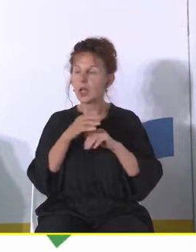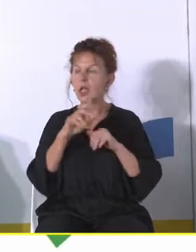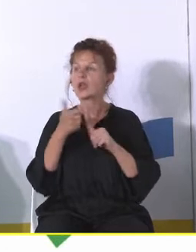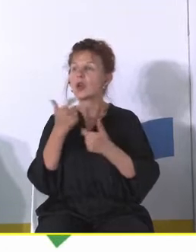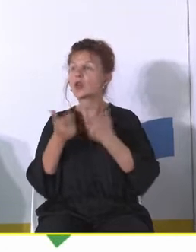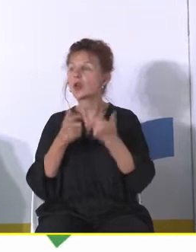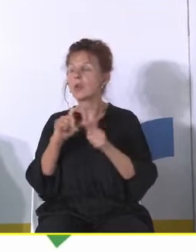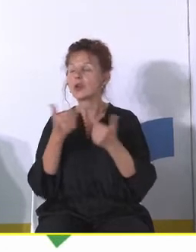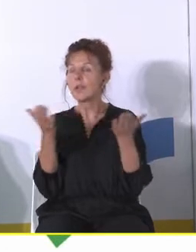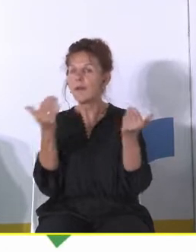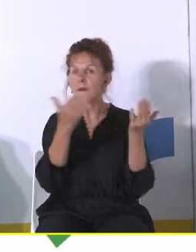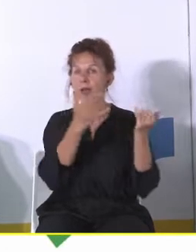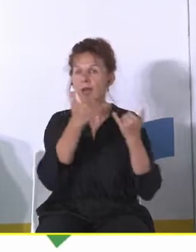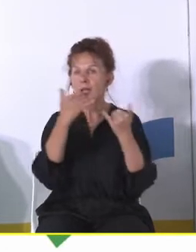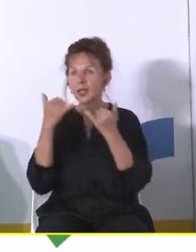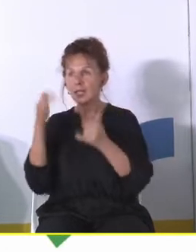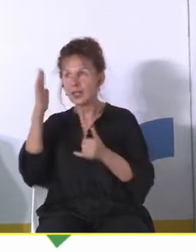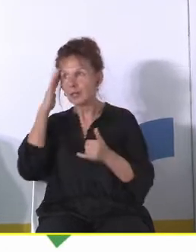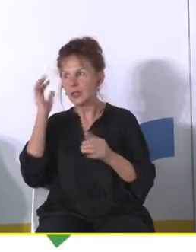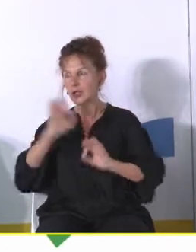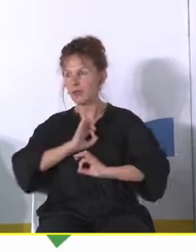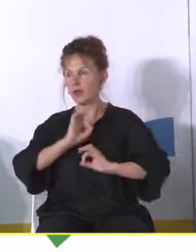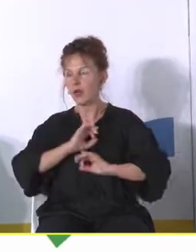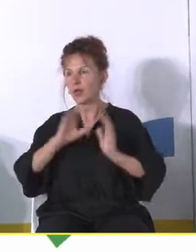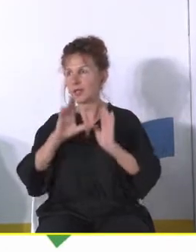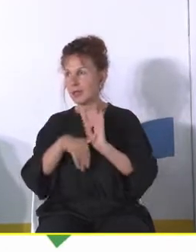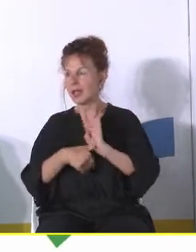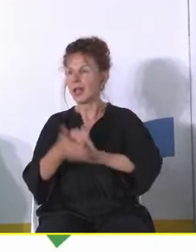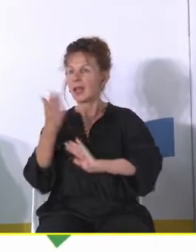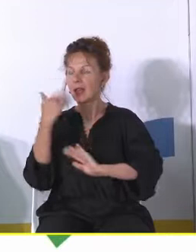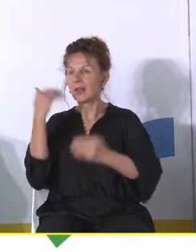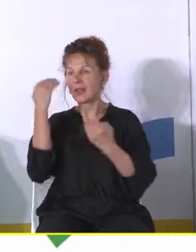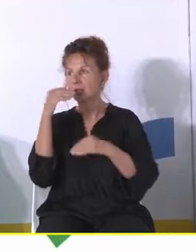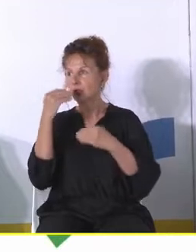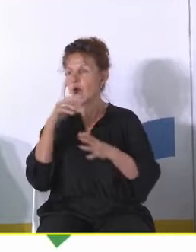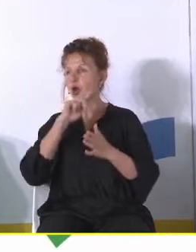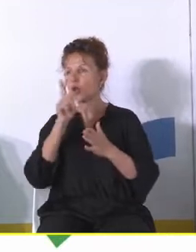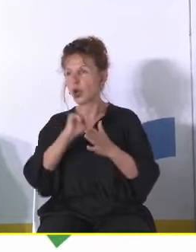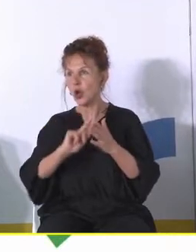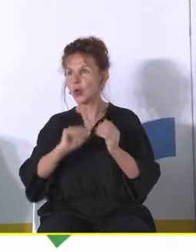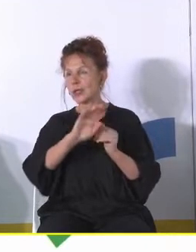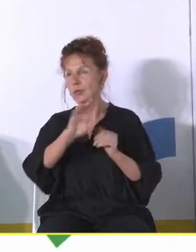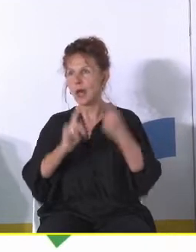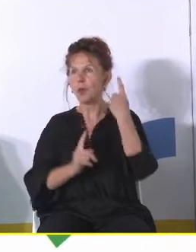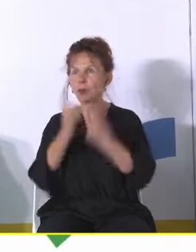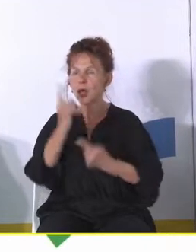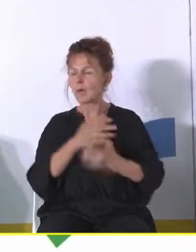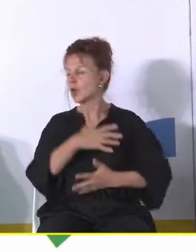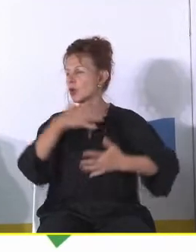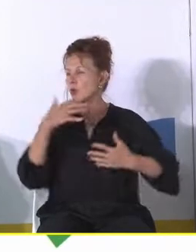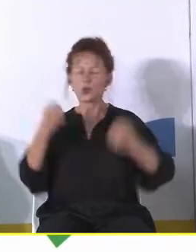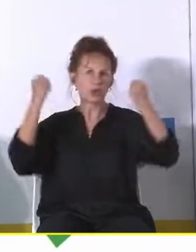innych mieszkańców do swoich miast dawniej w Katowicach Śląs miał przemysł duży